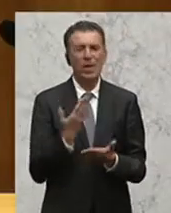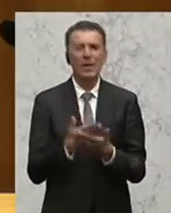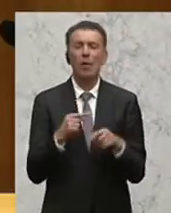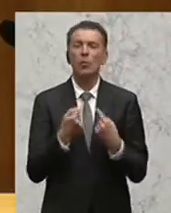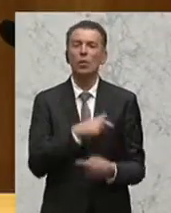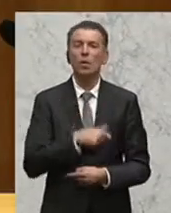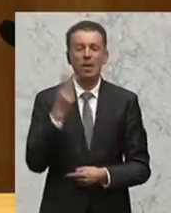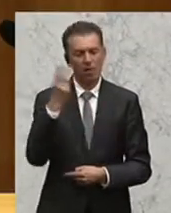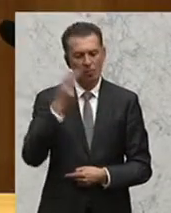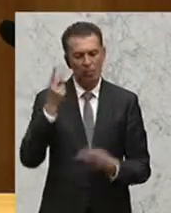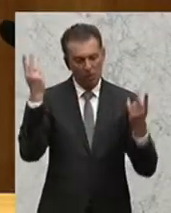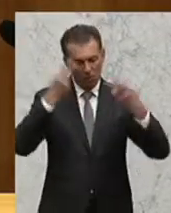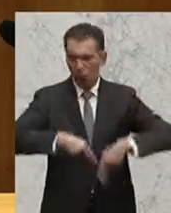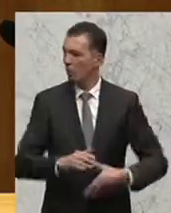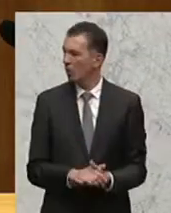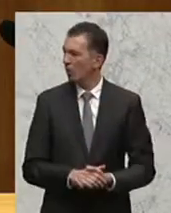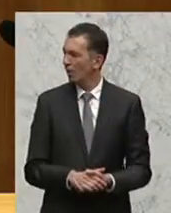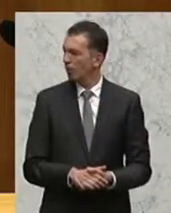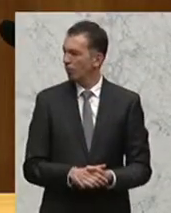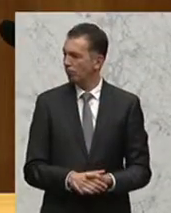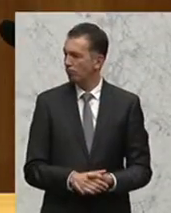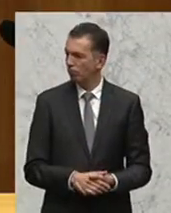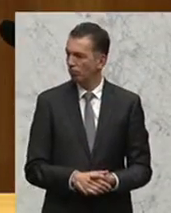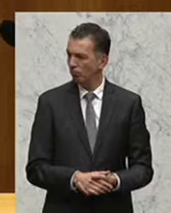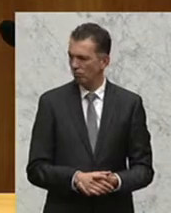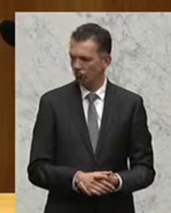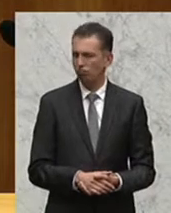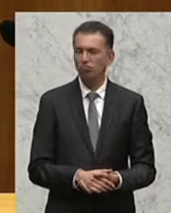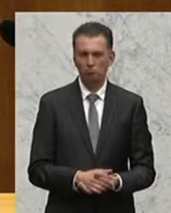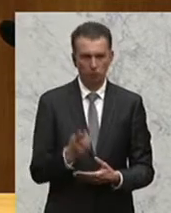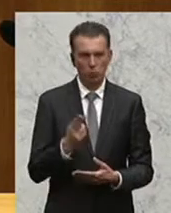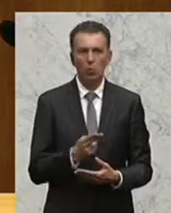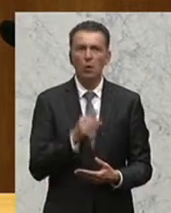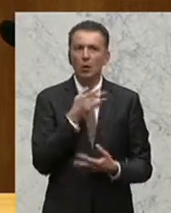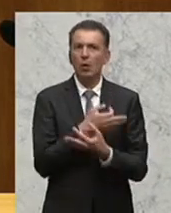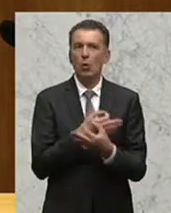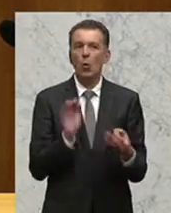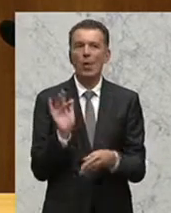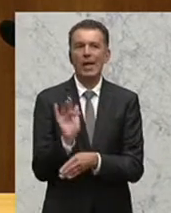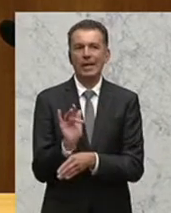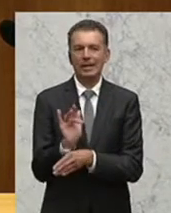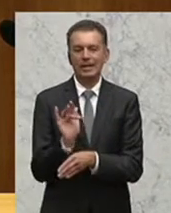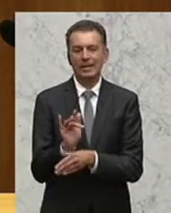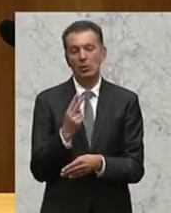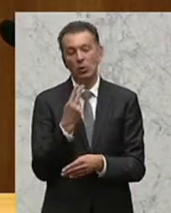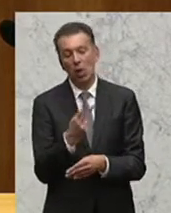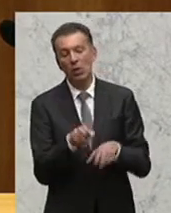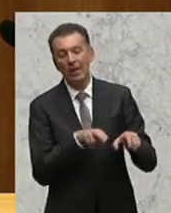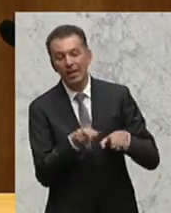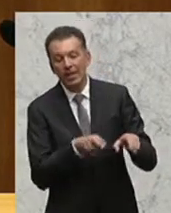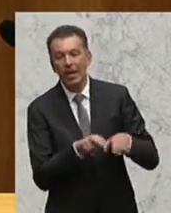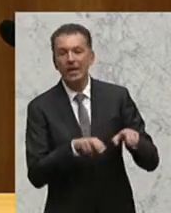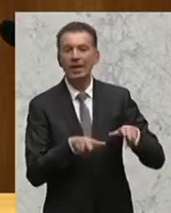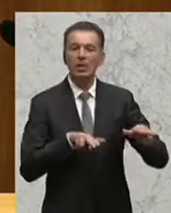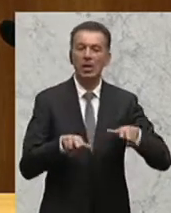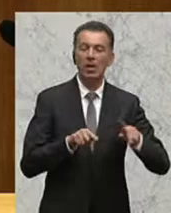selbstverständlich zustimmen. Natürlich nicht ohne ein kritisches Auge darauf zu werfen, wie sich die Griechen und die griechische Regierung